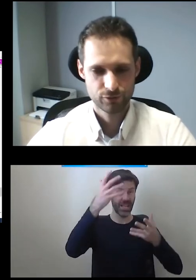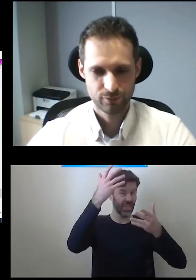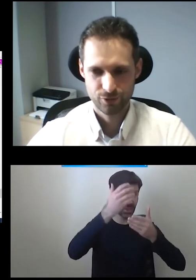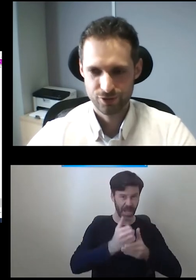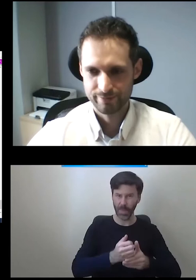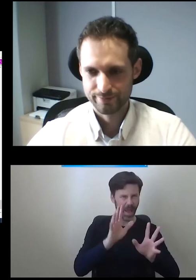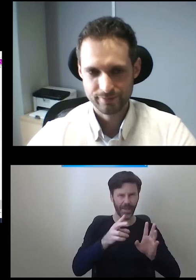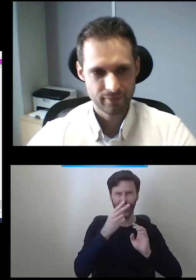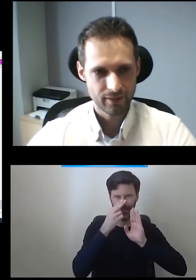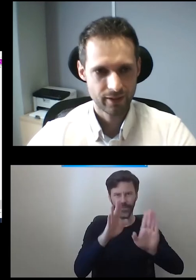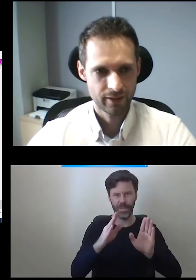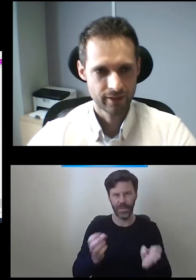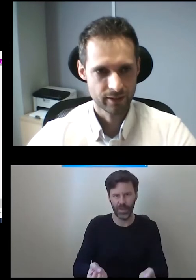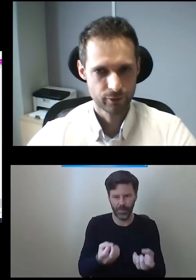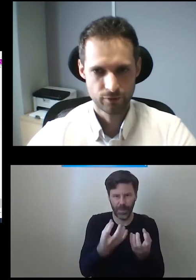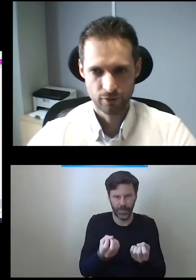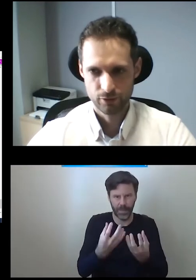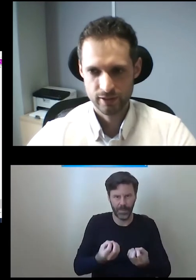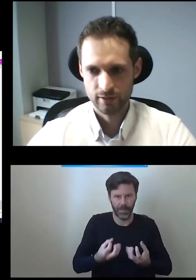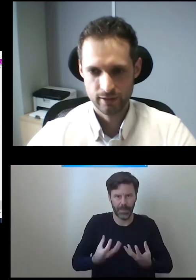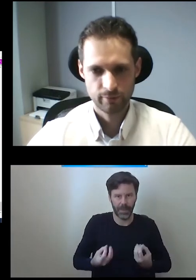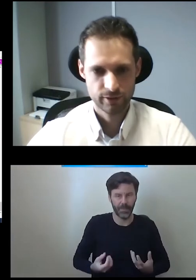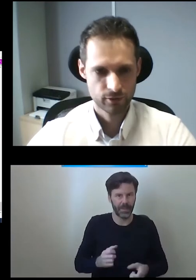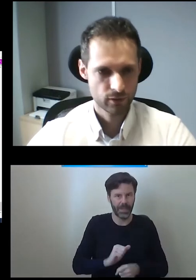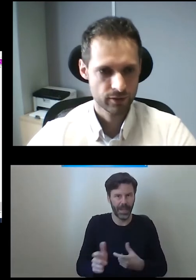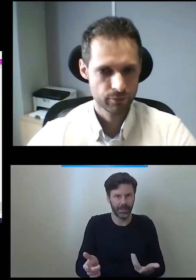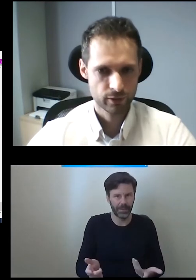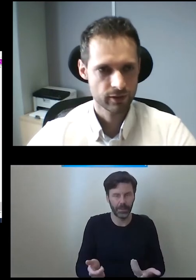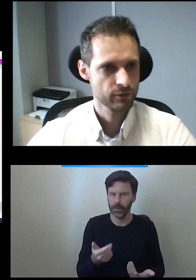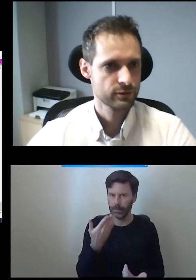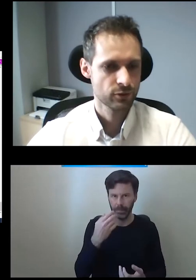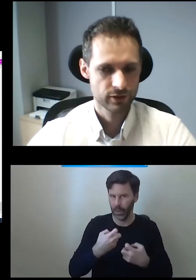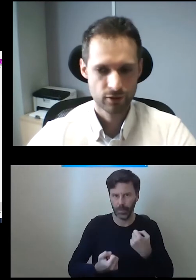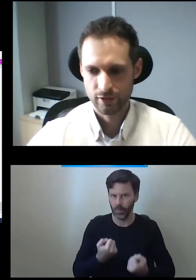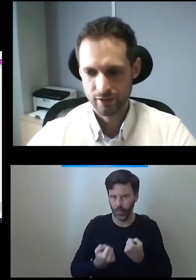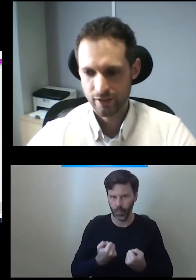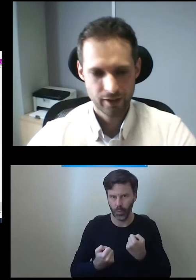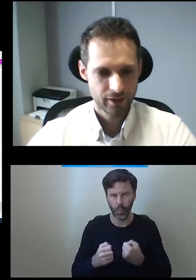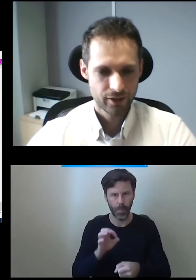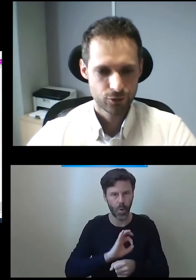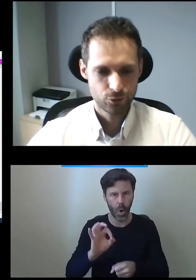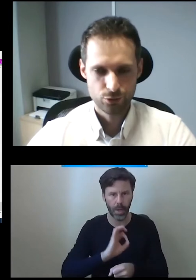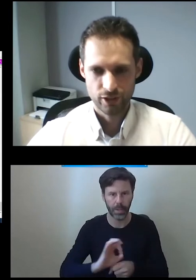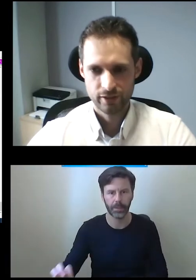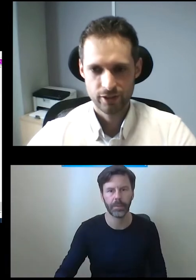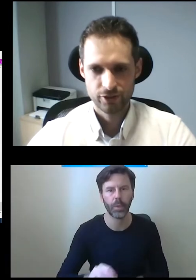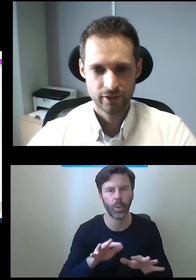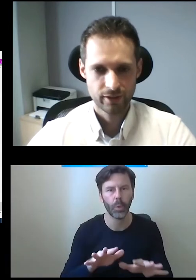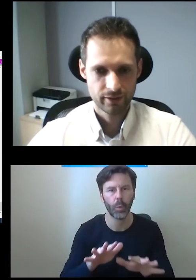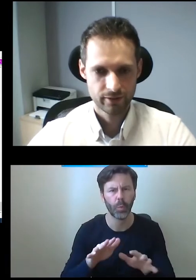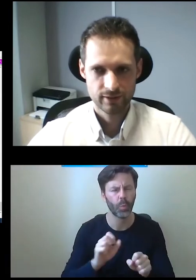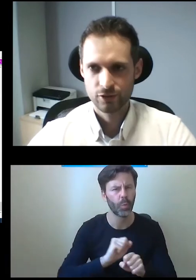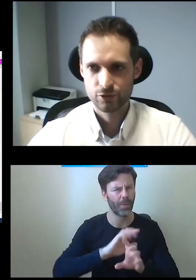świecą w ciemności. Tak by to wyglądało. jest jeden z bardziej skomplikowanych projektów, dlatego tych stron tu jest akurat dużo, aż 11.